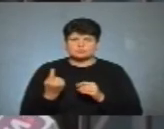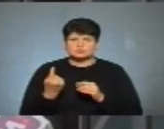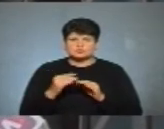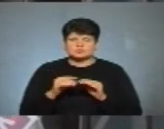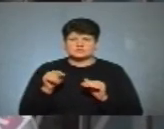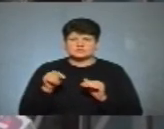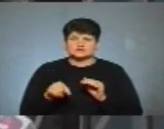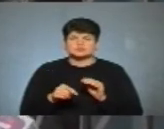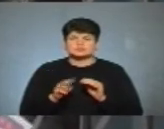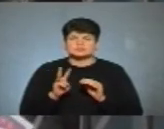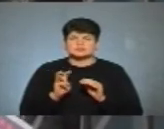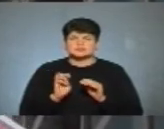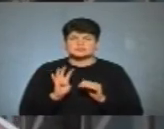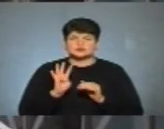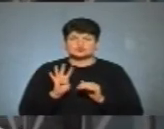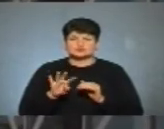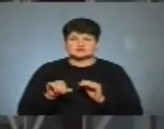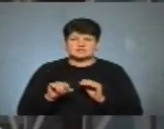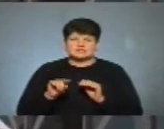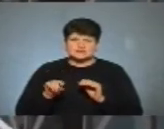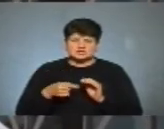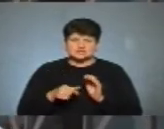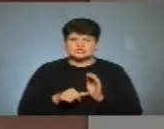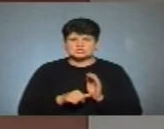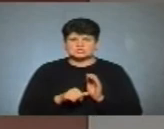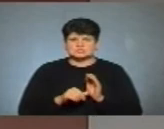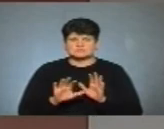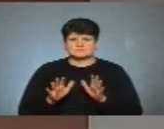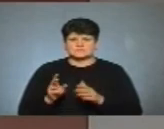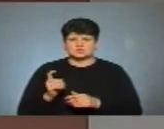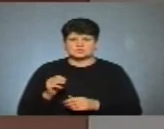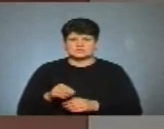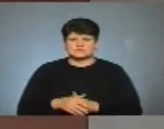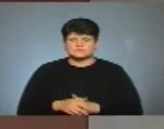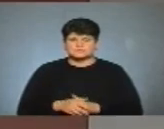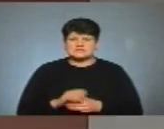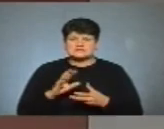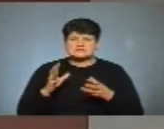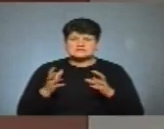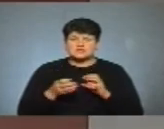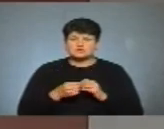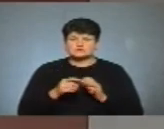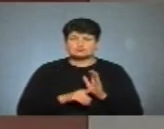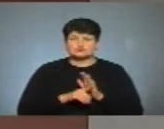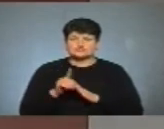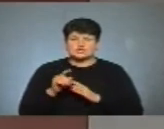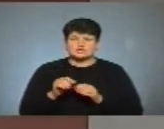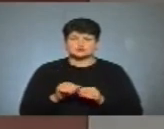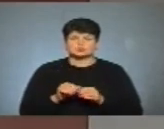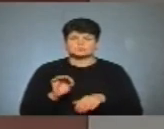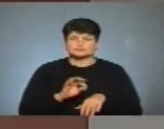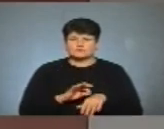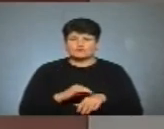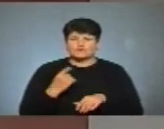1304,6 на 100 тисяч. Загалом з початку пандемії в області ковід